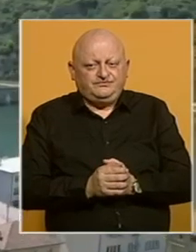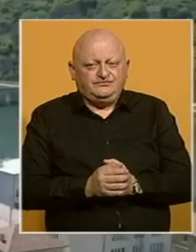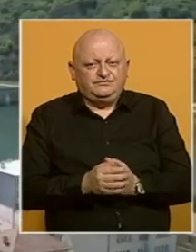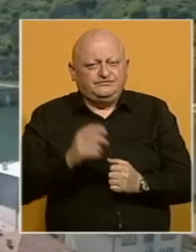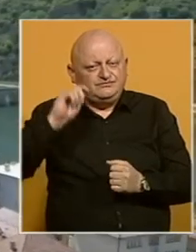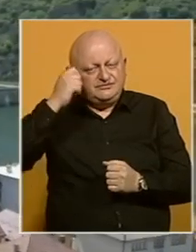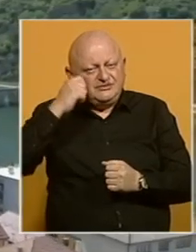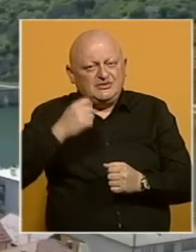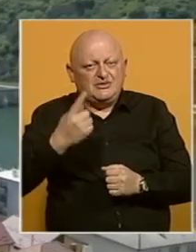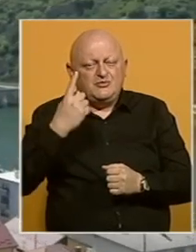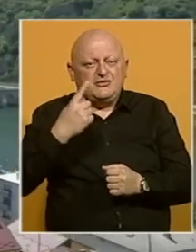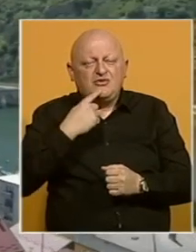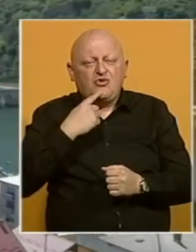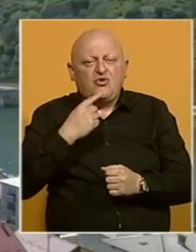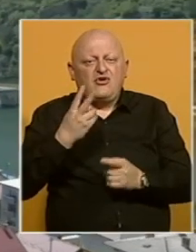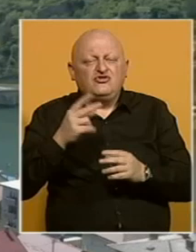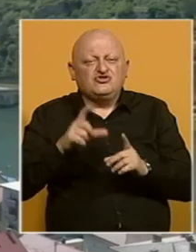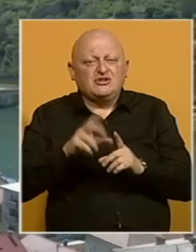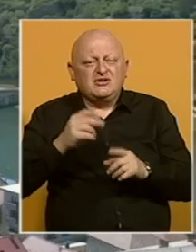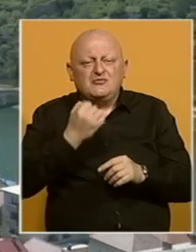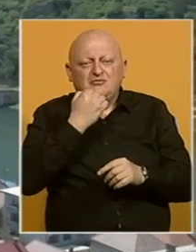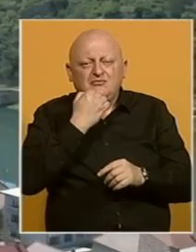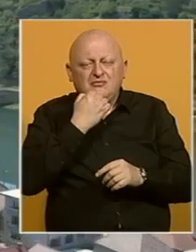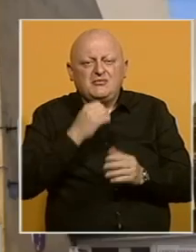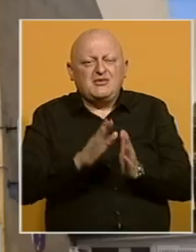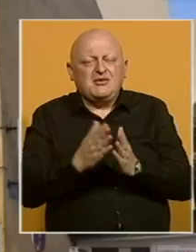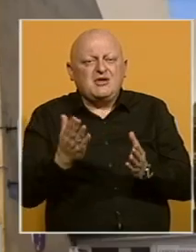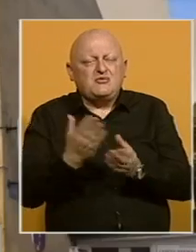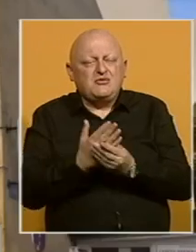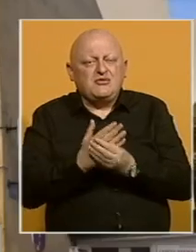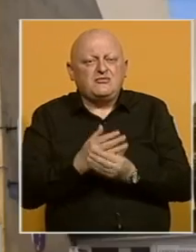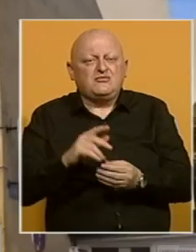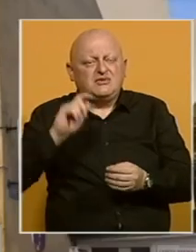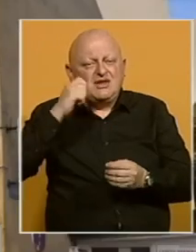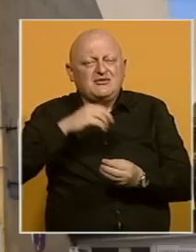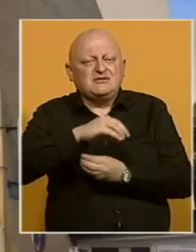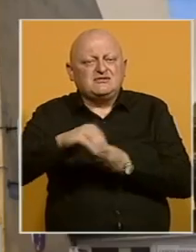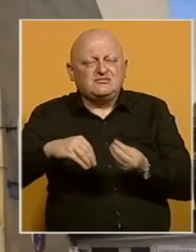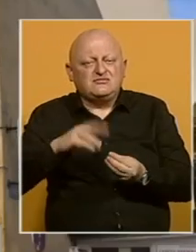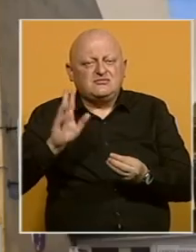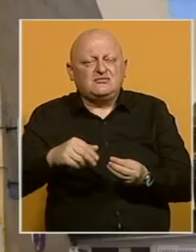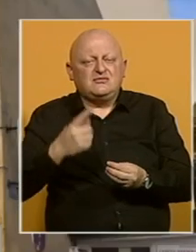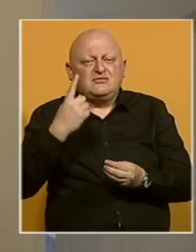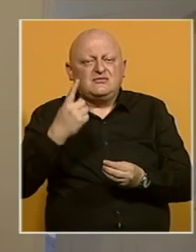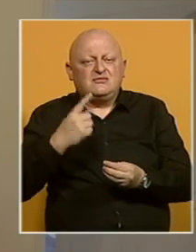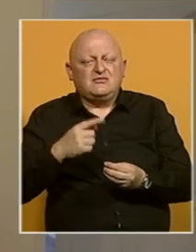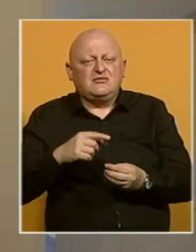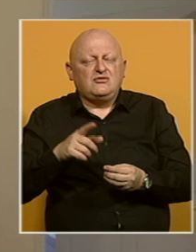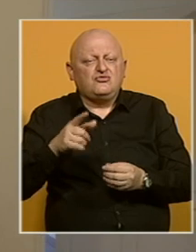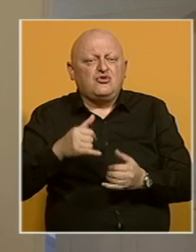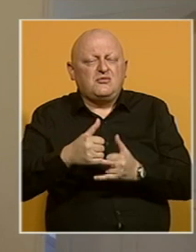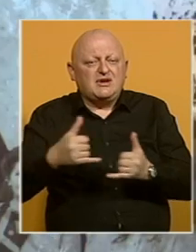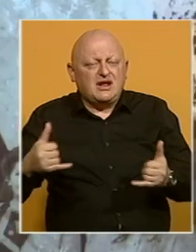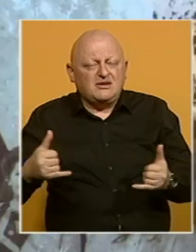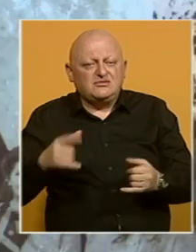Jevreji su bili prvi koji su u Višegradu imali privatni biblioteke. U jevrejskim porodicama bili su i prvi klaviri u tom gradu.